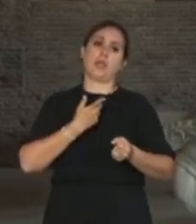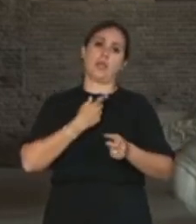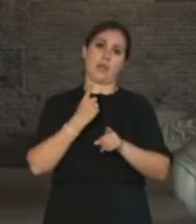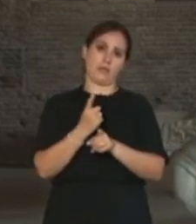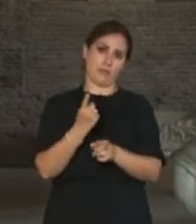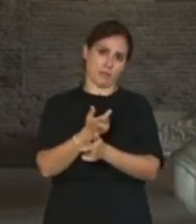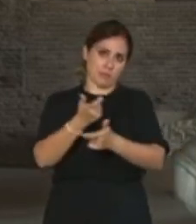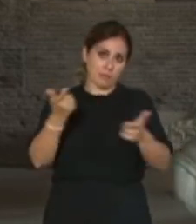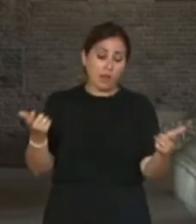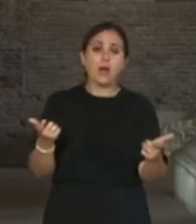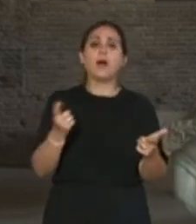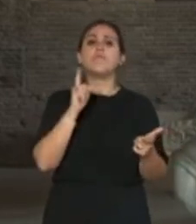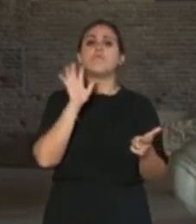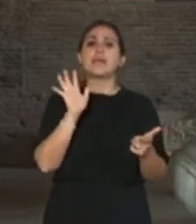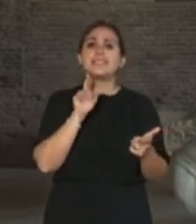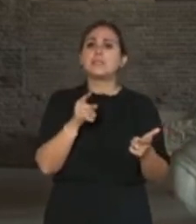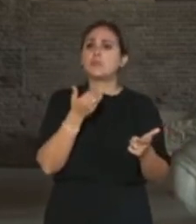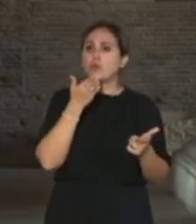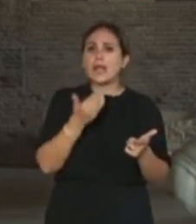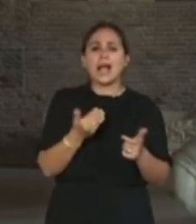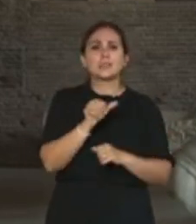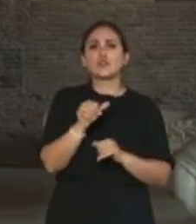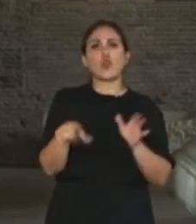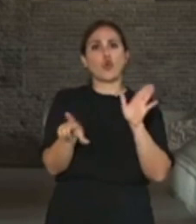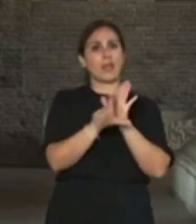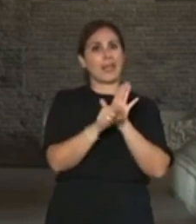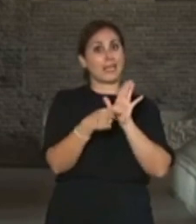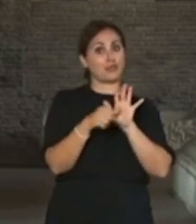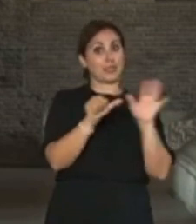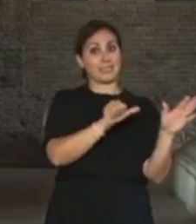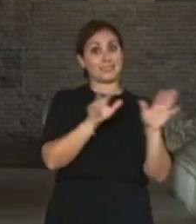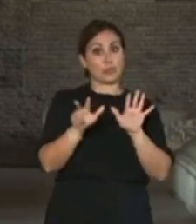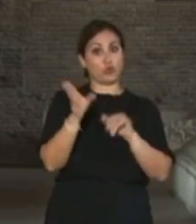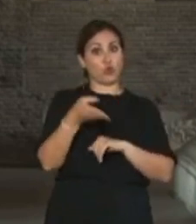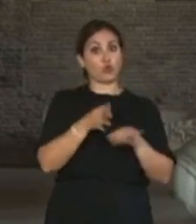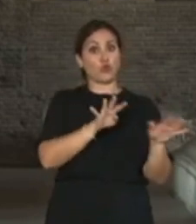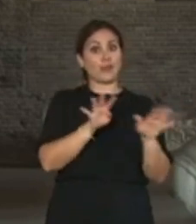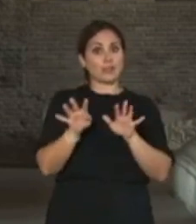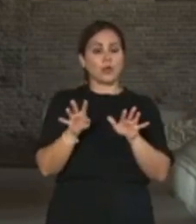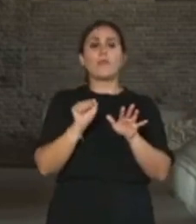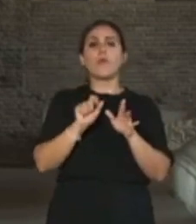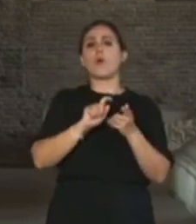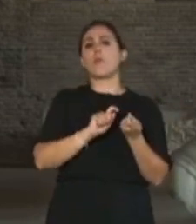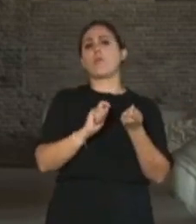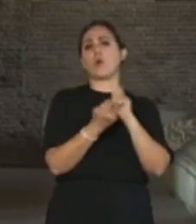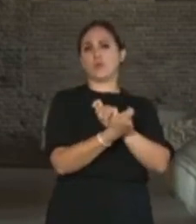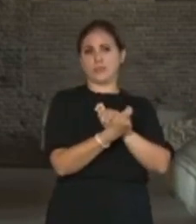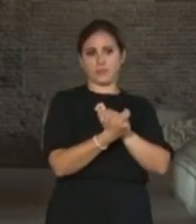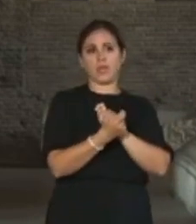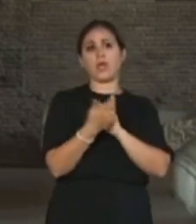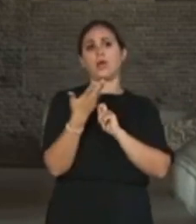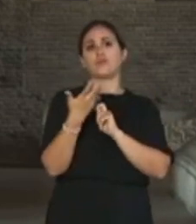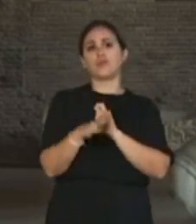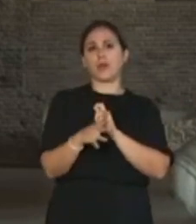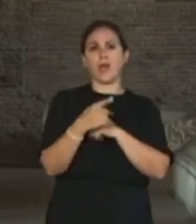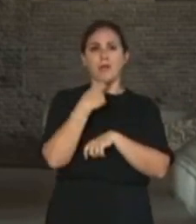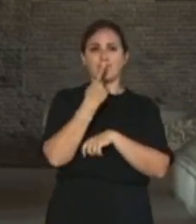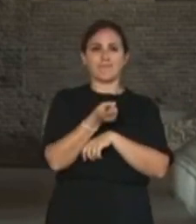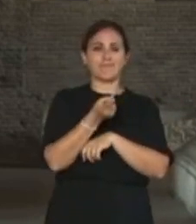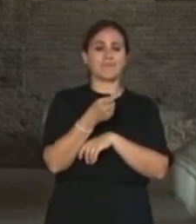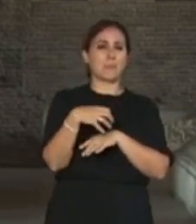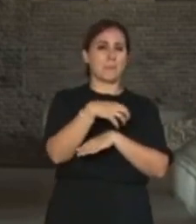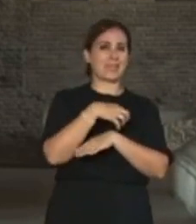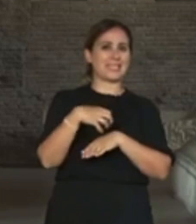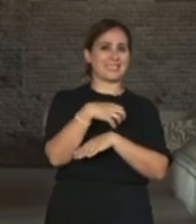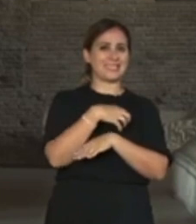modificazione della legge 68-99 di cui appunto il Ministro si